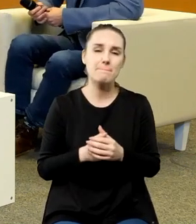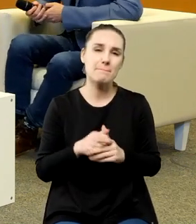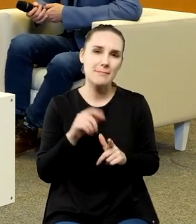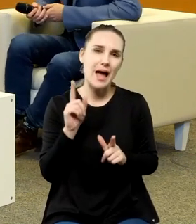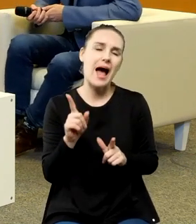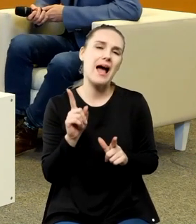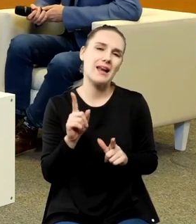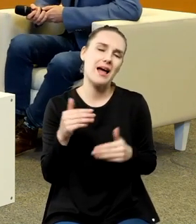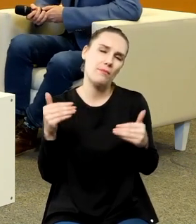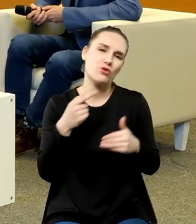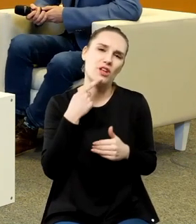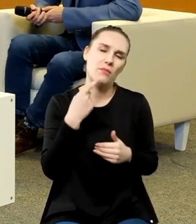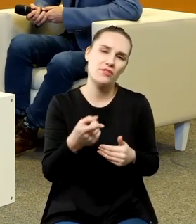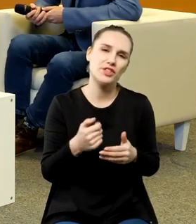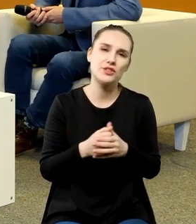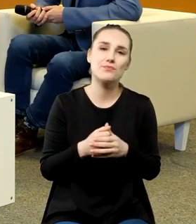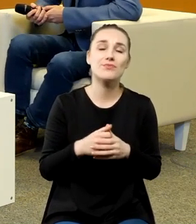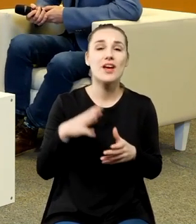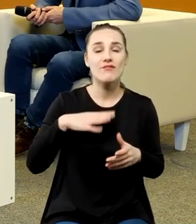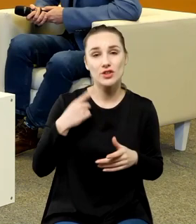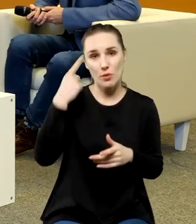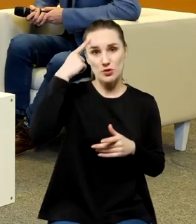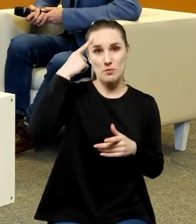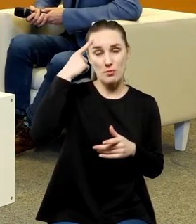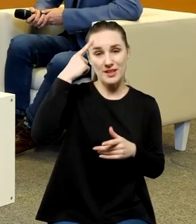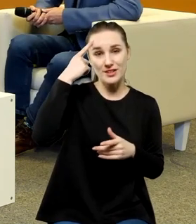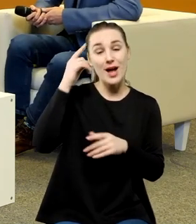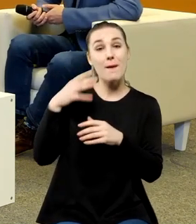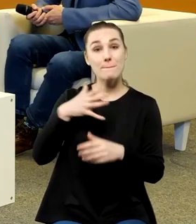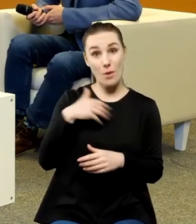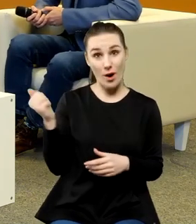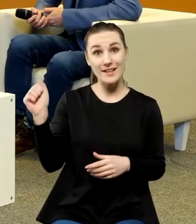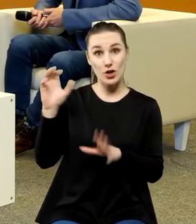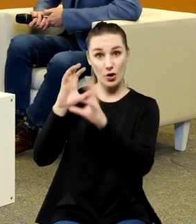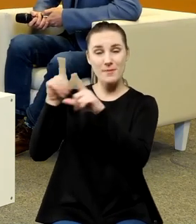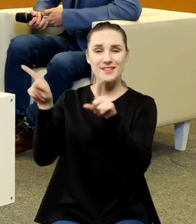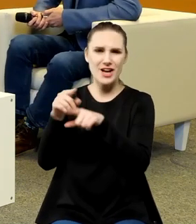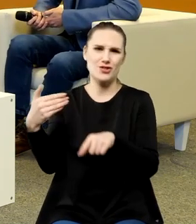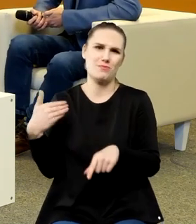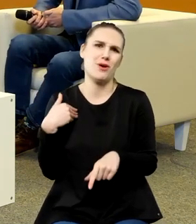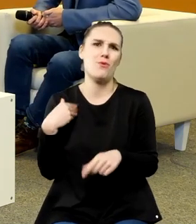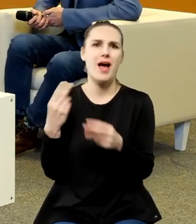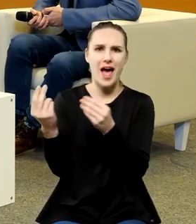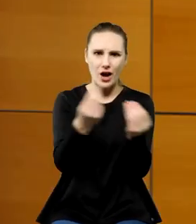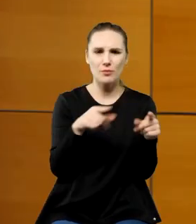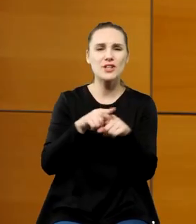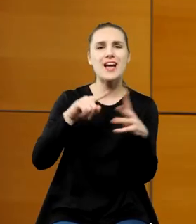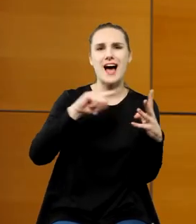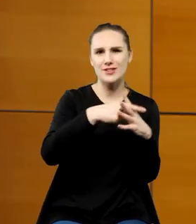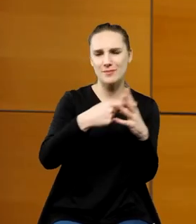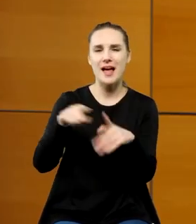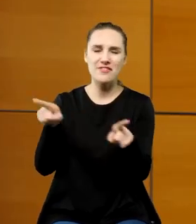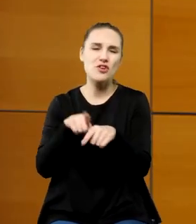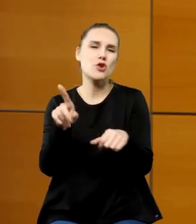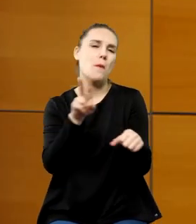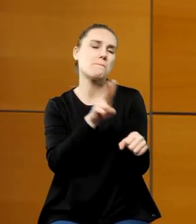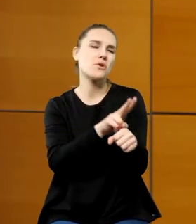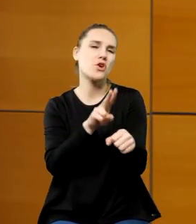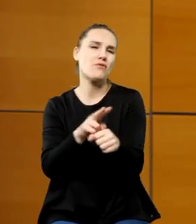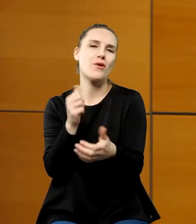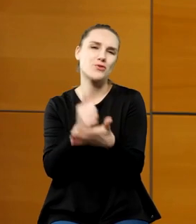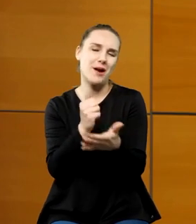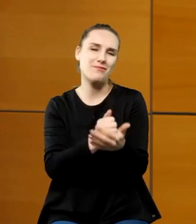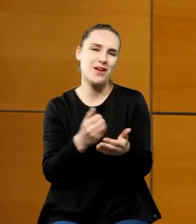przypomnijmy że nasz bohater był też ekonomistą i administratorem i stał na straży